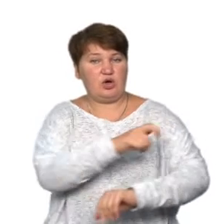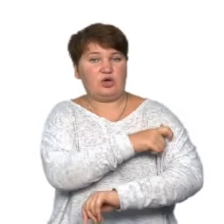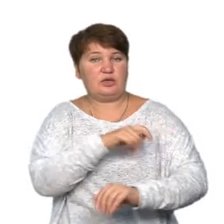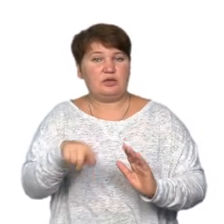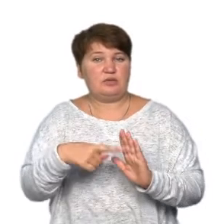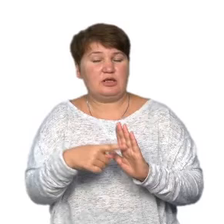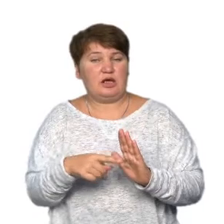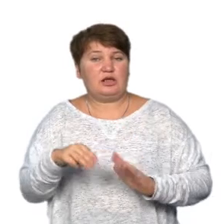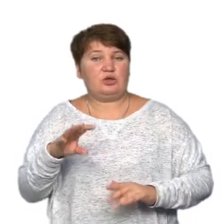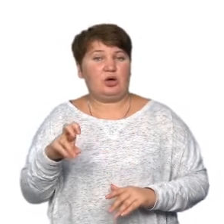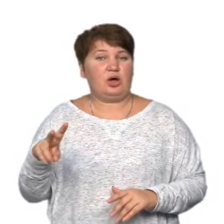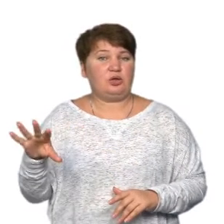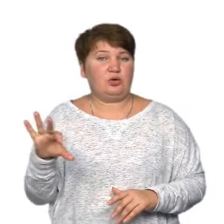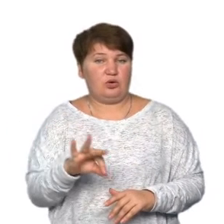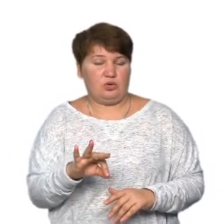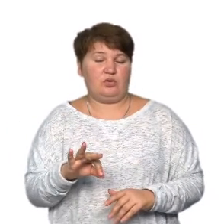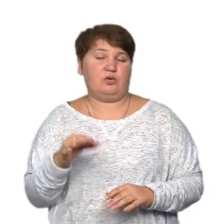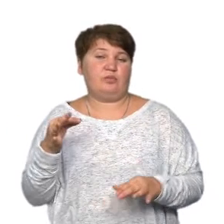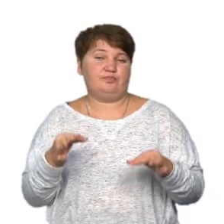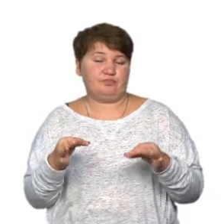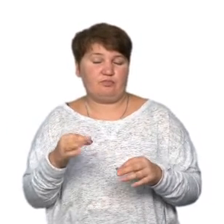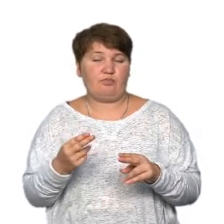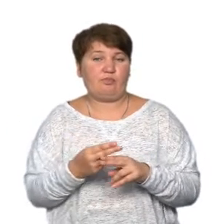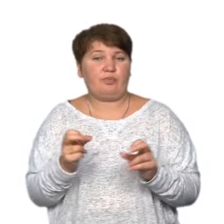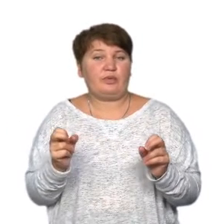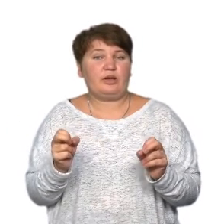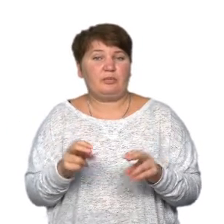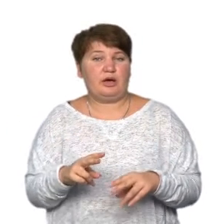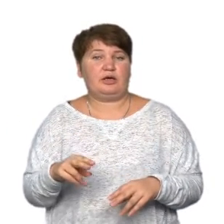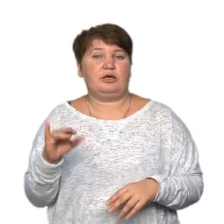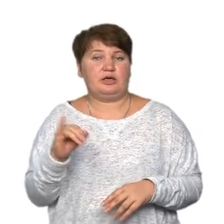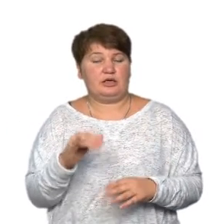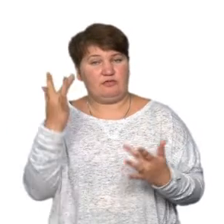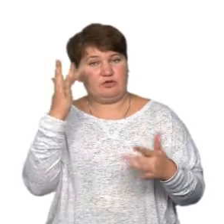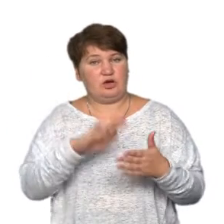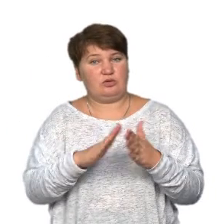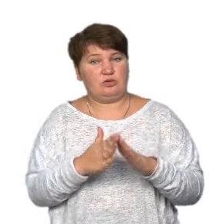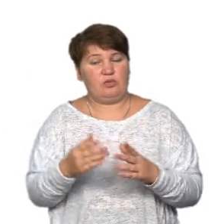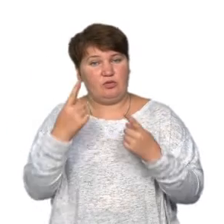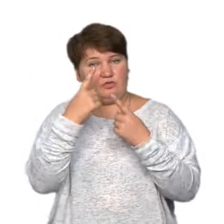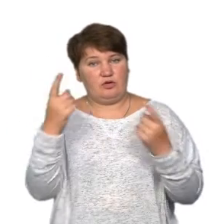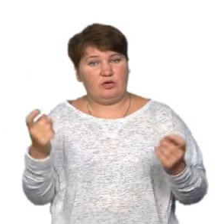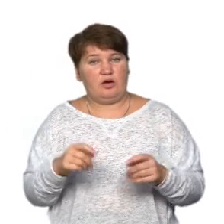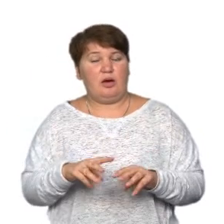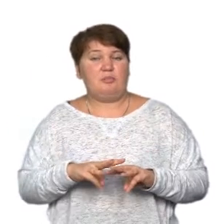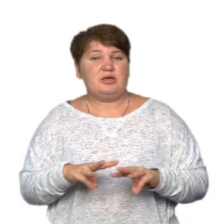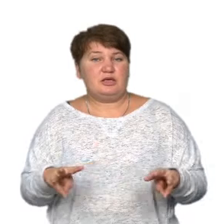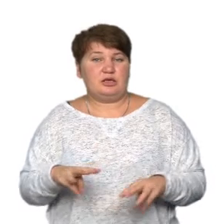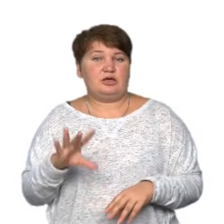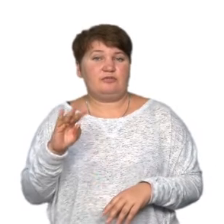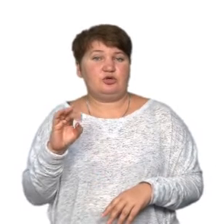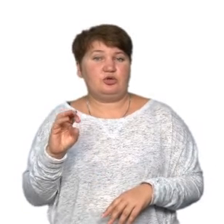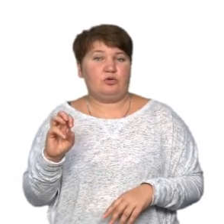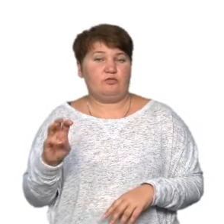техногеноекологічної безпеки та надзвичайних ситуацій, повідомляє міністр Кабінету міністрів Олег Немчинов. Місто Яремче,